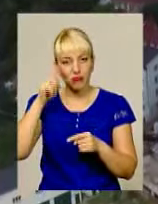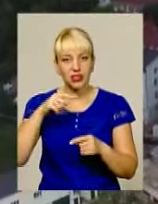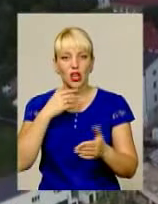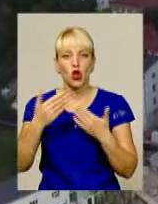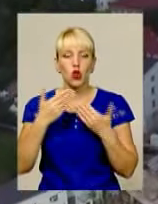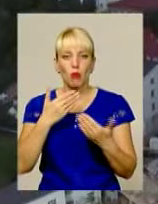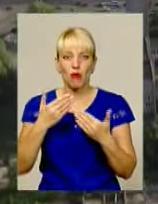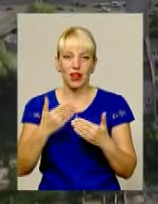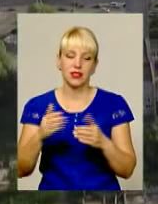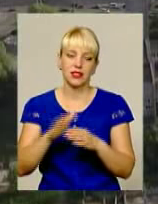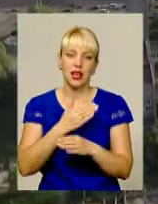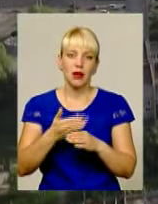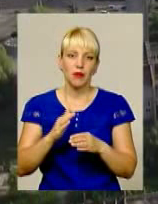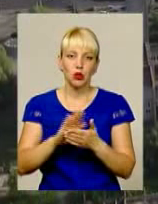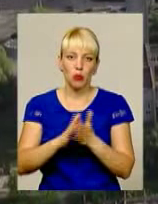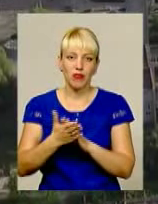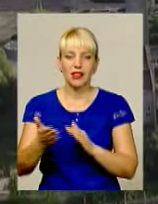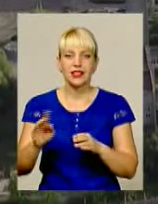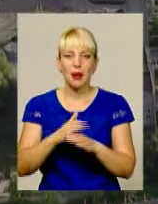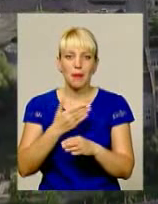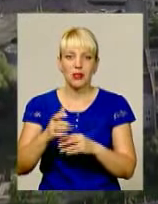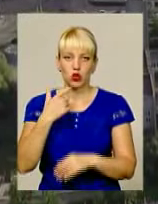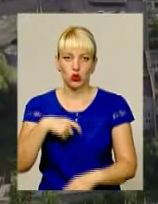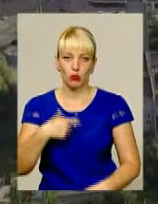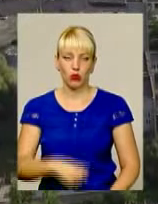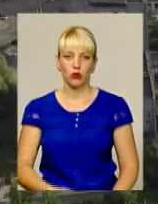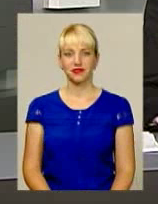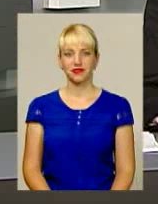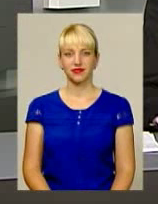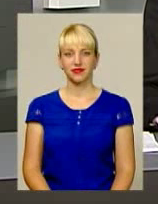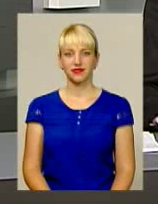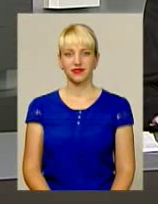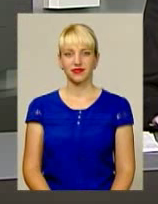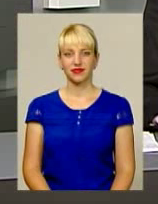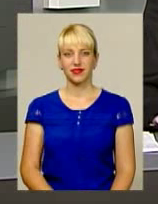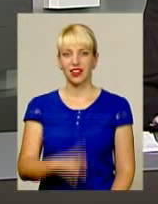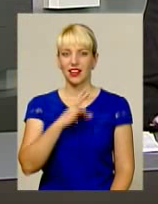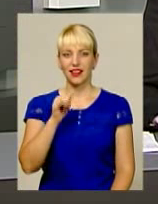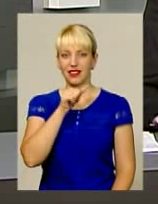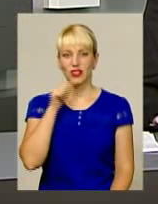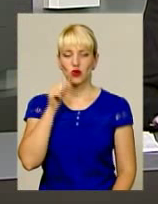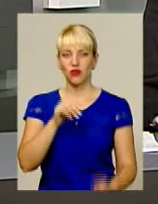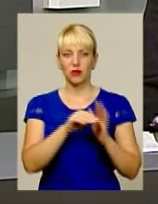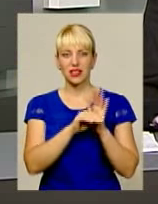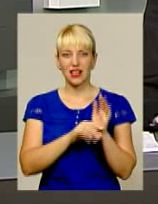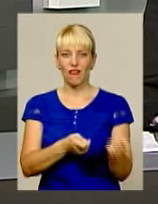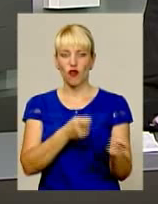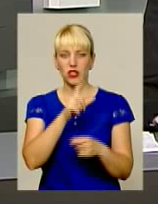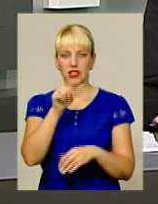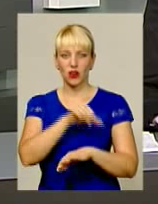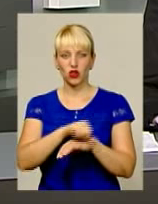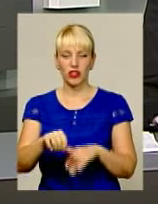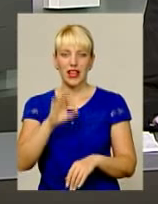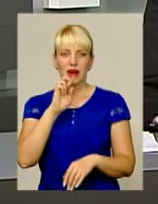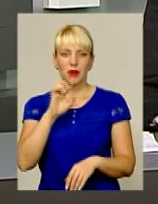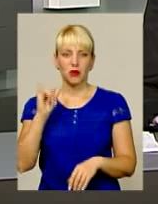чергу, між собою. Вікторія Паламар, Віктор Кривий для інформаційного випуску. Ні, тіньовим схемам ввозу з-за кордону